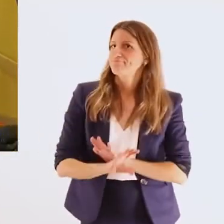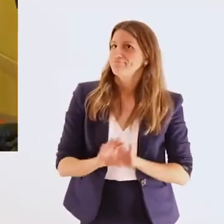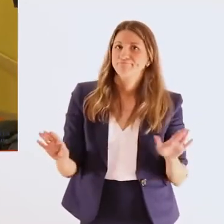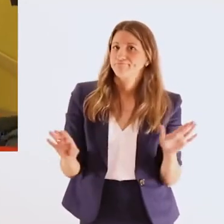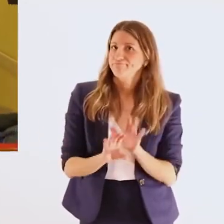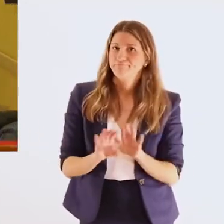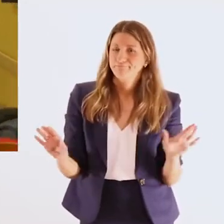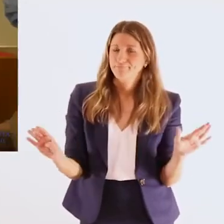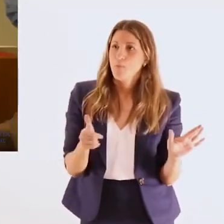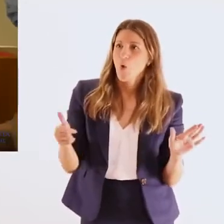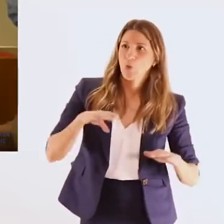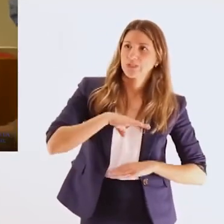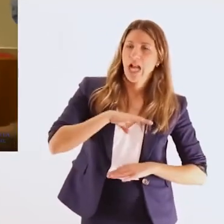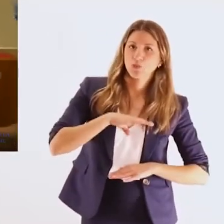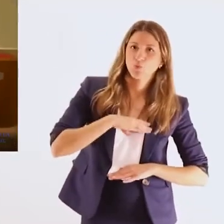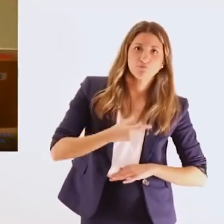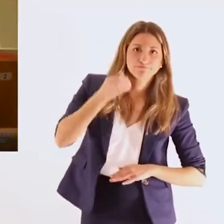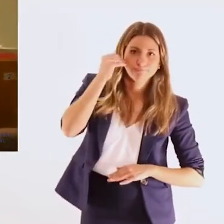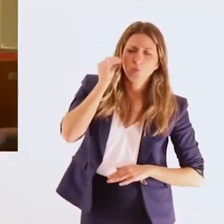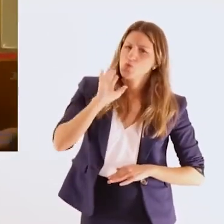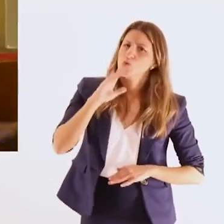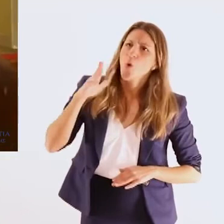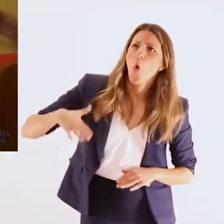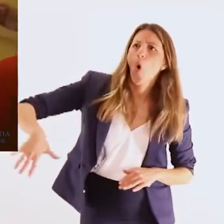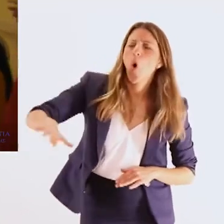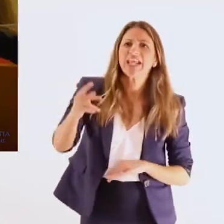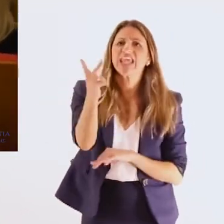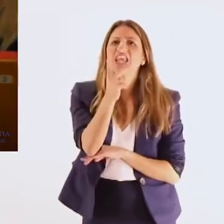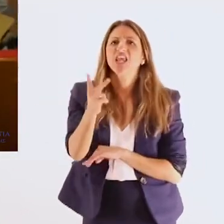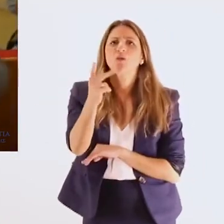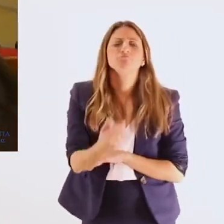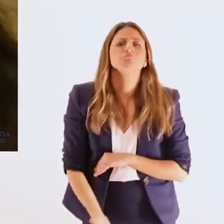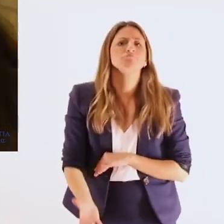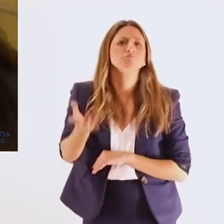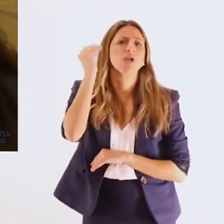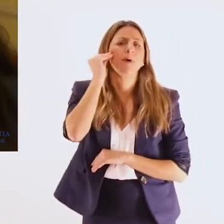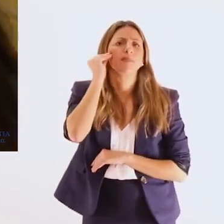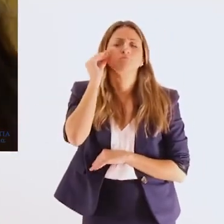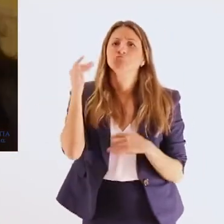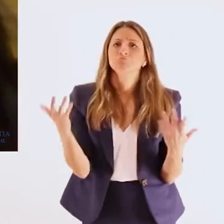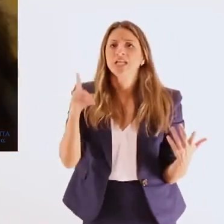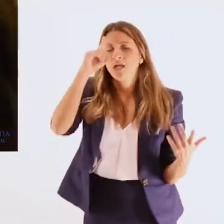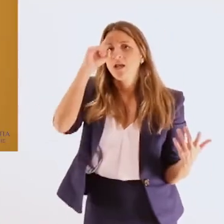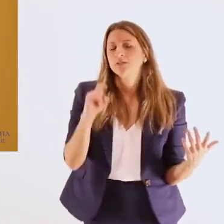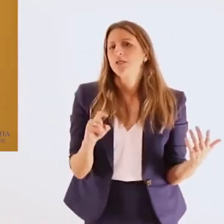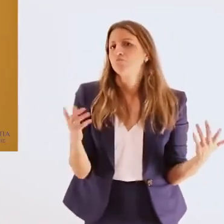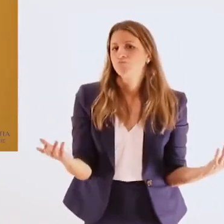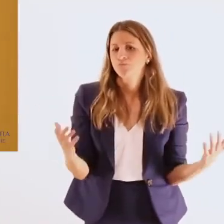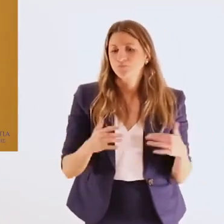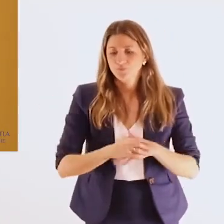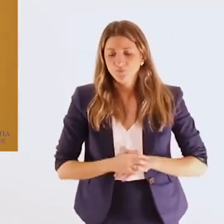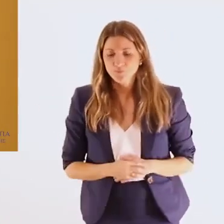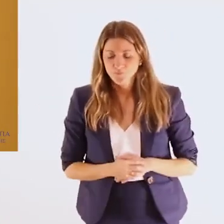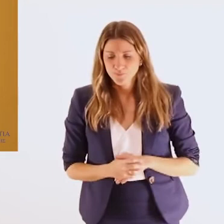απεθύνεται και εξωτερικά στην υπόλοιπη ελληνική πολιτεία μένουν λοιπόν να υλοποιηθεί η οθέτηση των